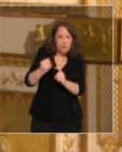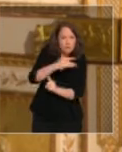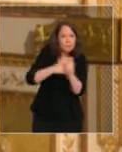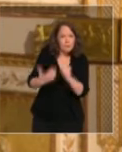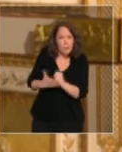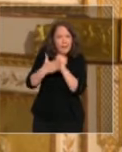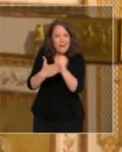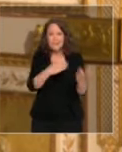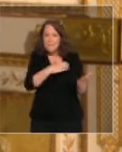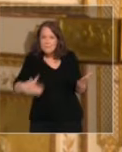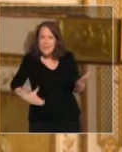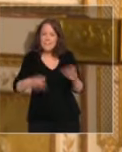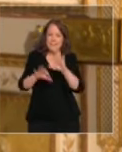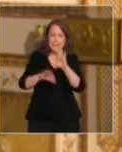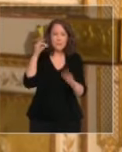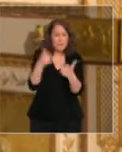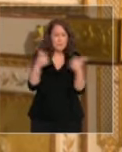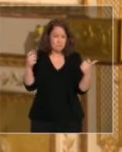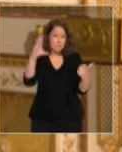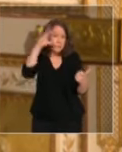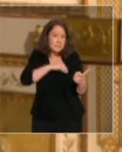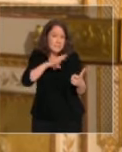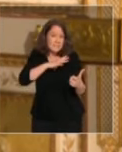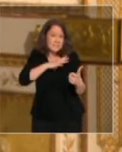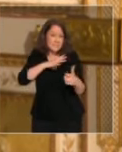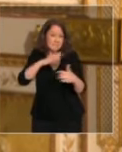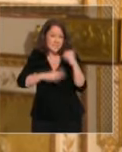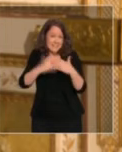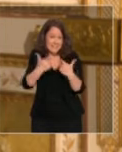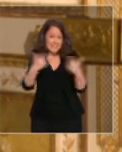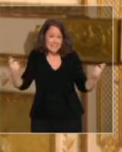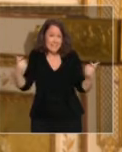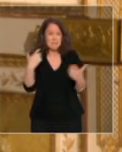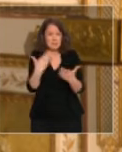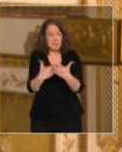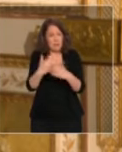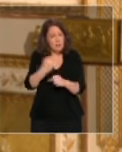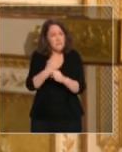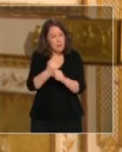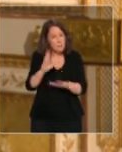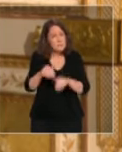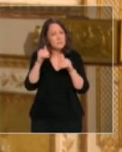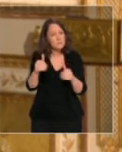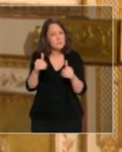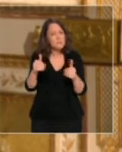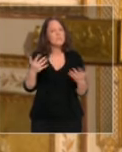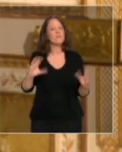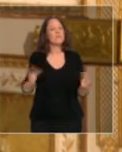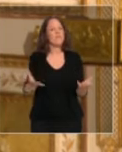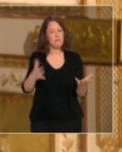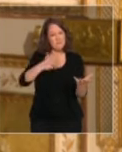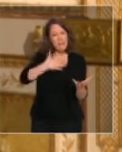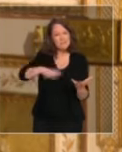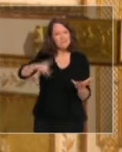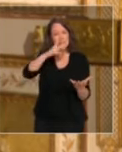maires et nos élus locaux. Et j'en oublie tellement. Aidé par tant de Français qui se sont engagés, tous ont